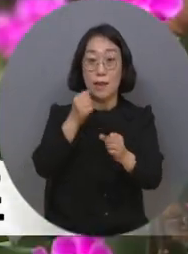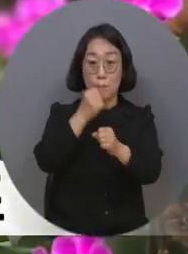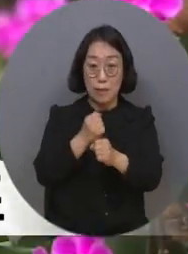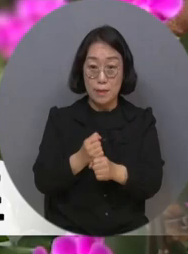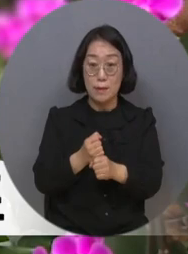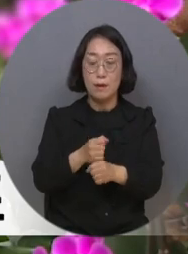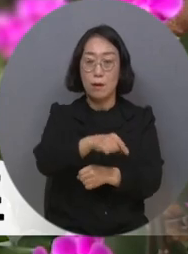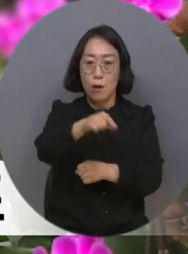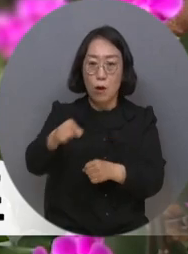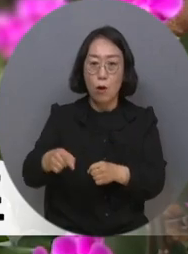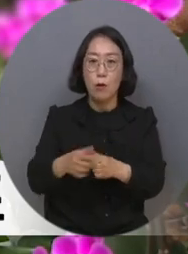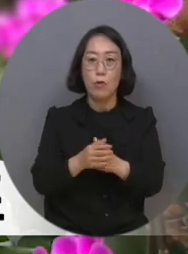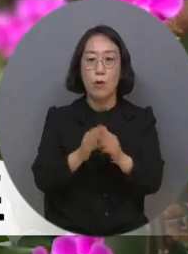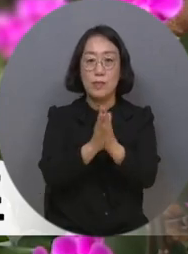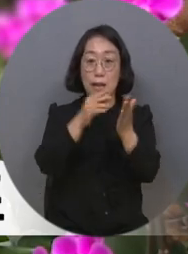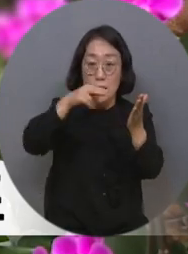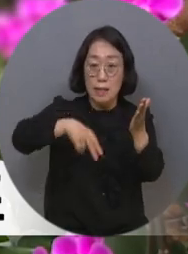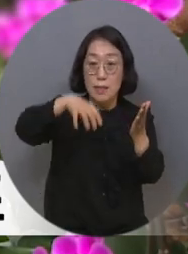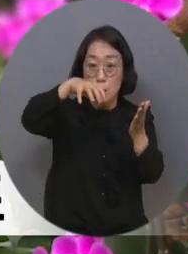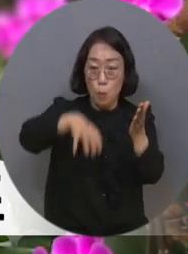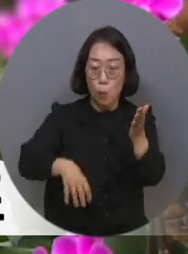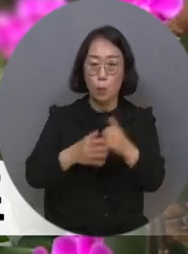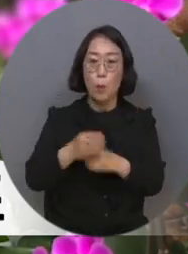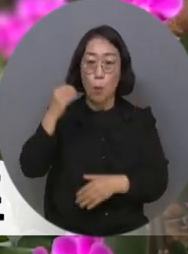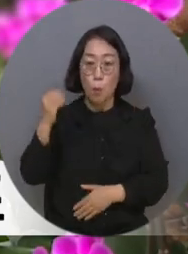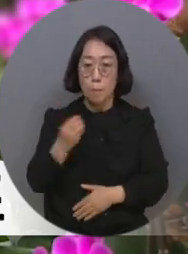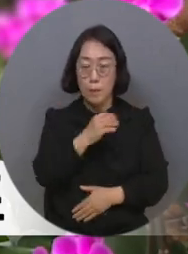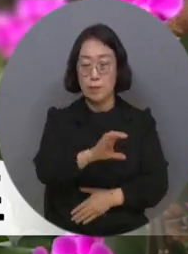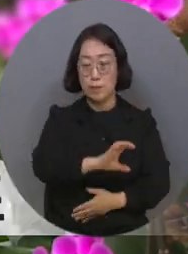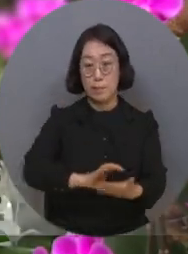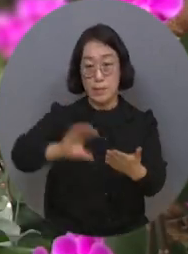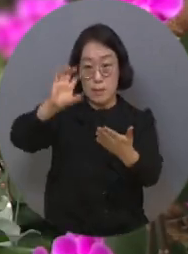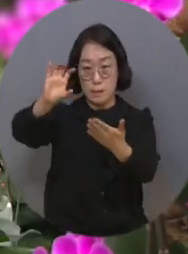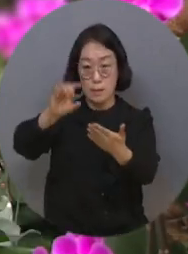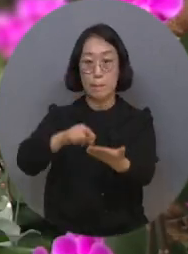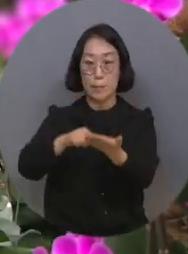공공도서관 등과 국립생태원 누리집을 통해 보급하고 있습니다.